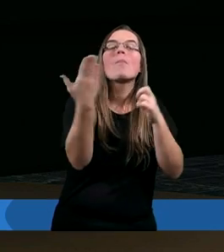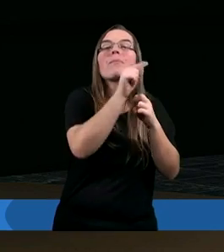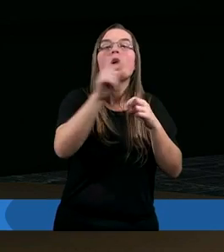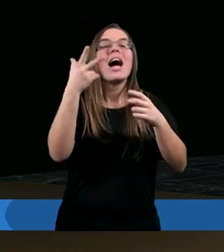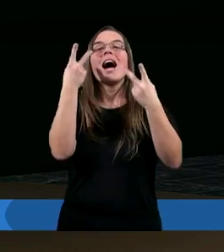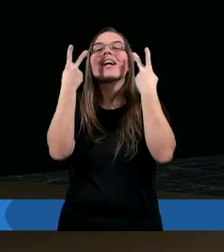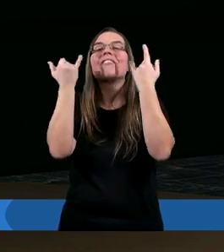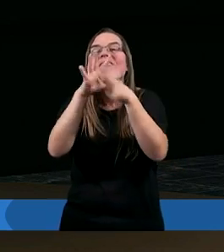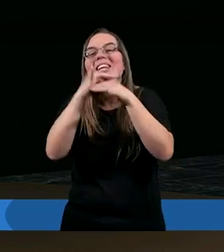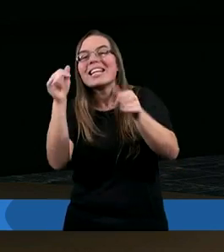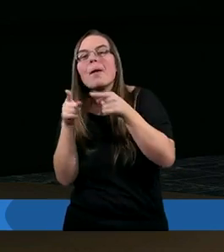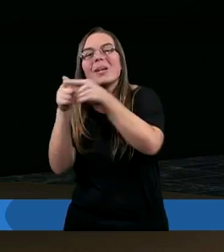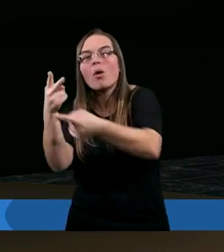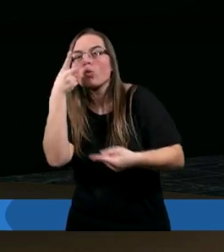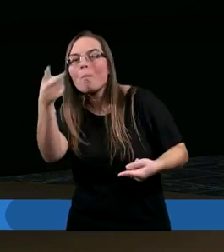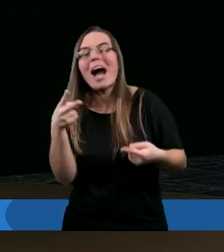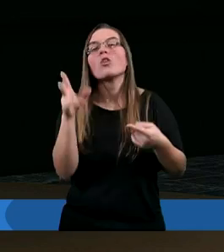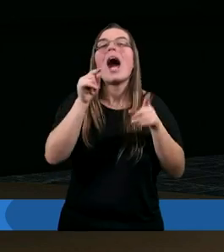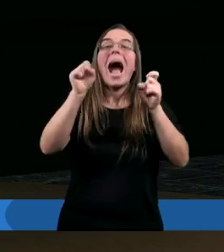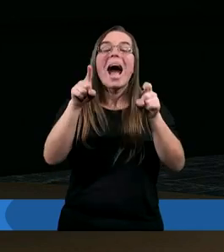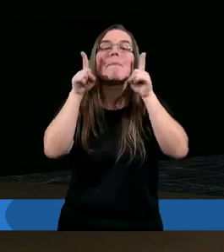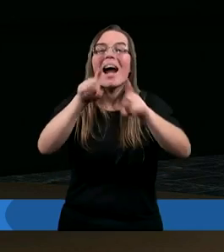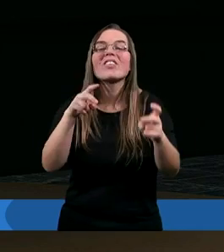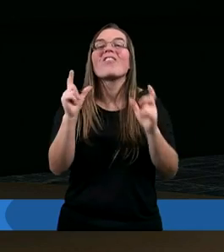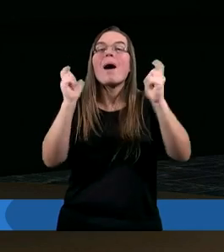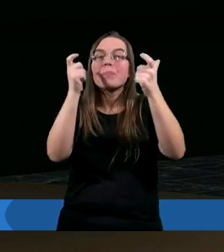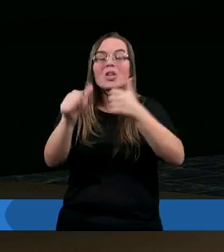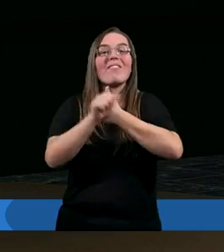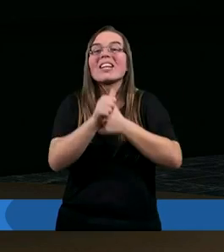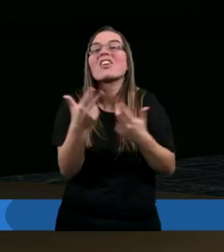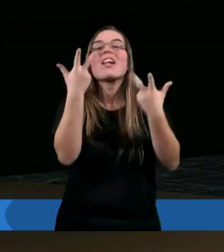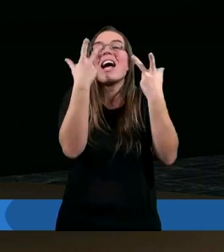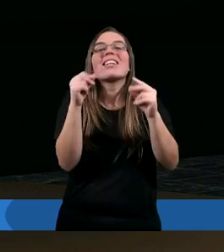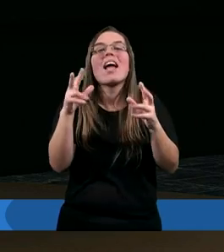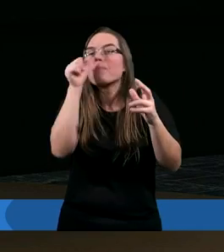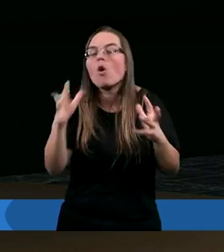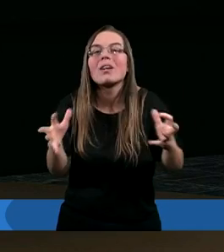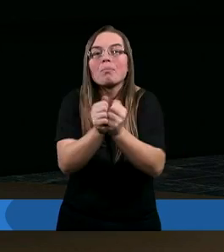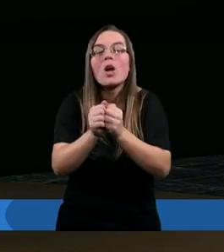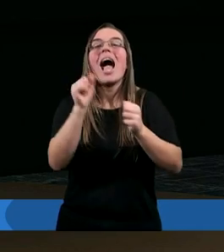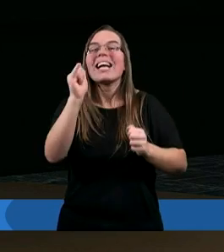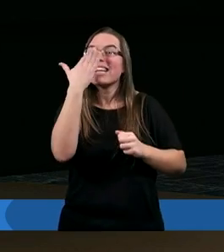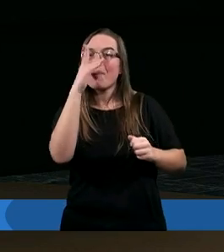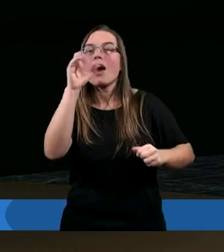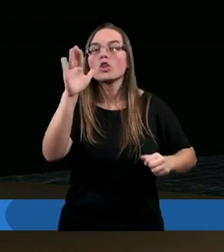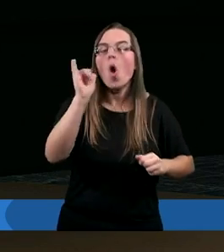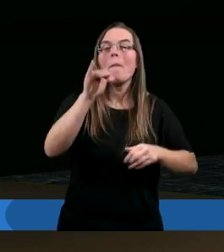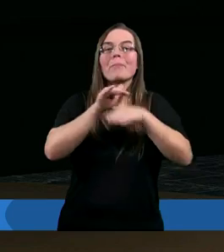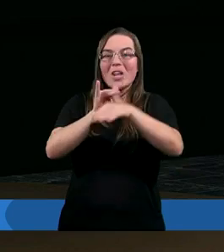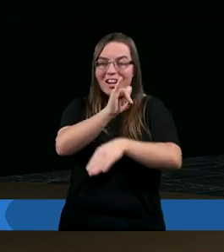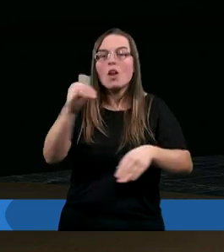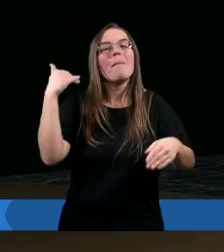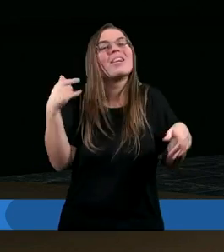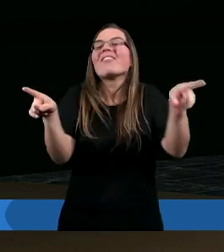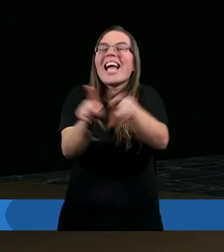niż tak naprawdę, niż prawdziwa przyczyna tego wydarzenia. I chyba Hiob i przyjaciele byli dokładnie w takiej